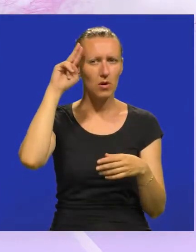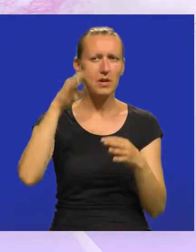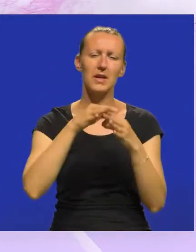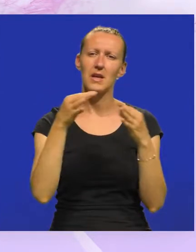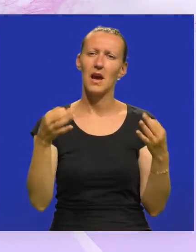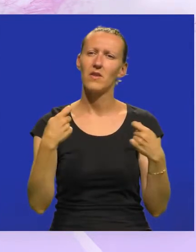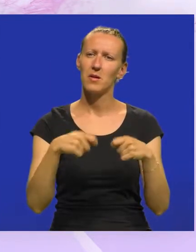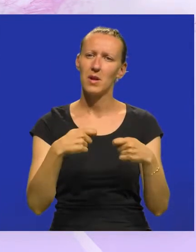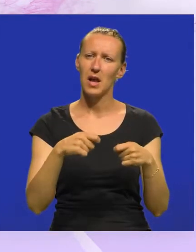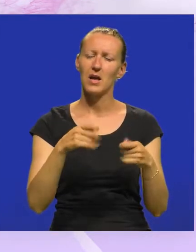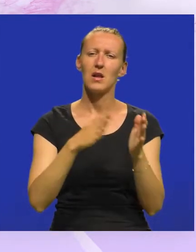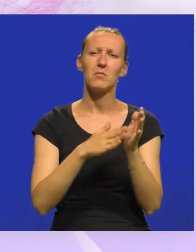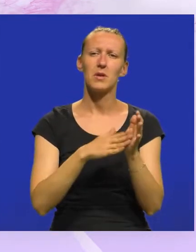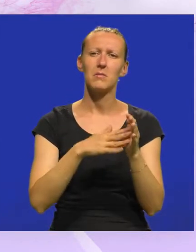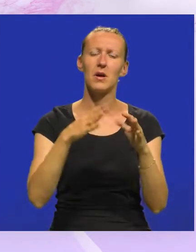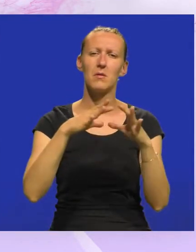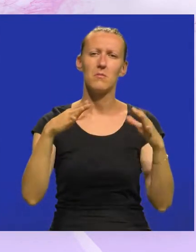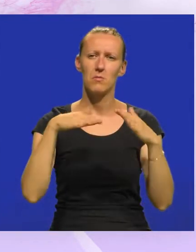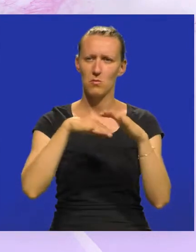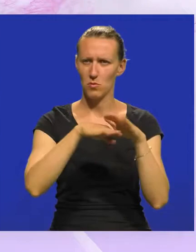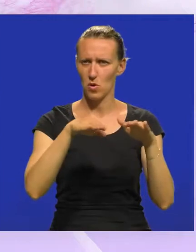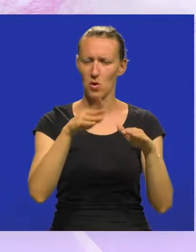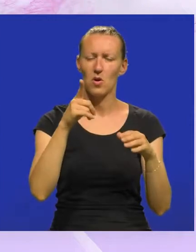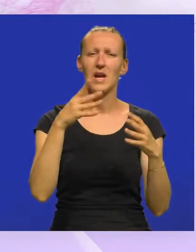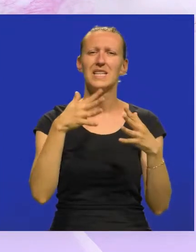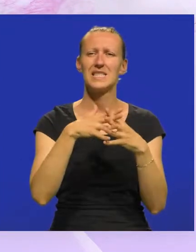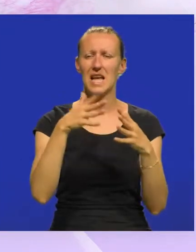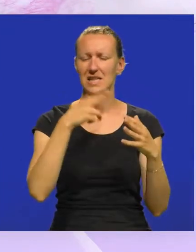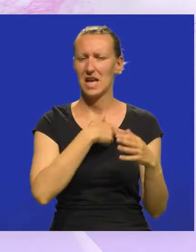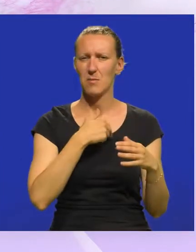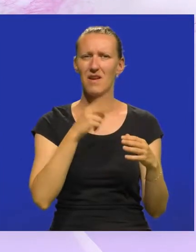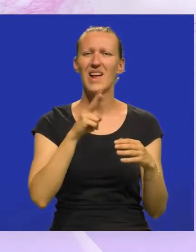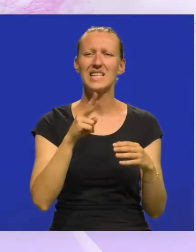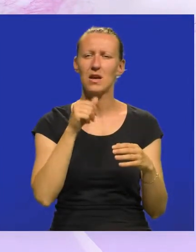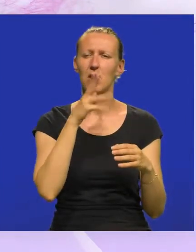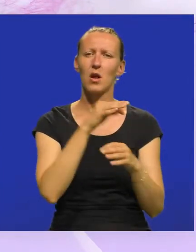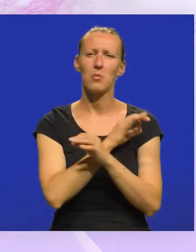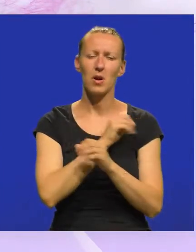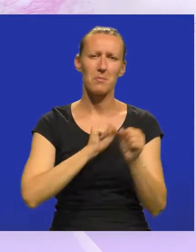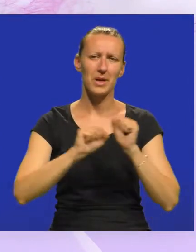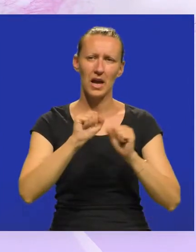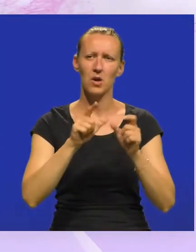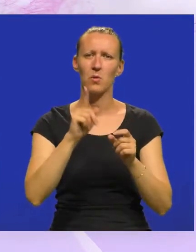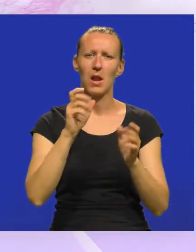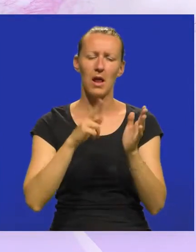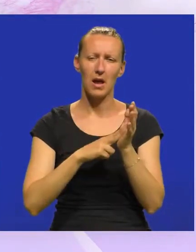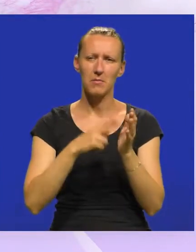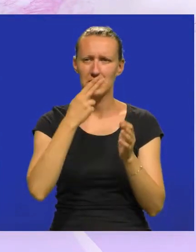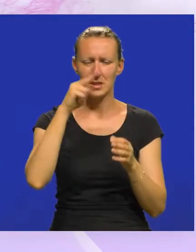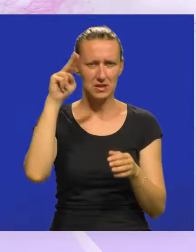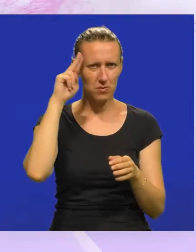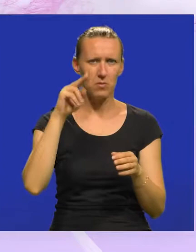javne plastike, poput Podmornice na Zagrebačkom Vele sajmu, zatim onog Poginulim braniteljima u Labinu,